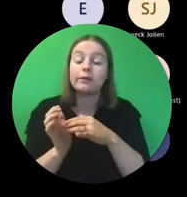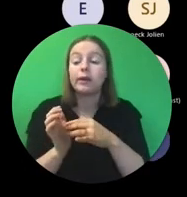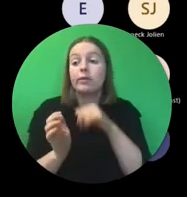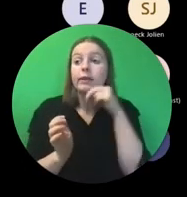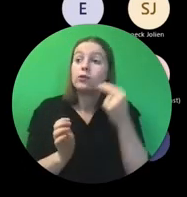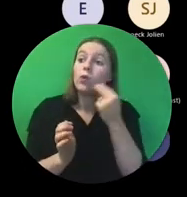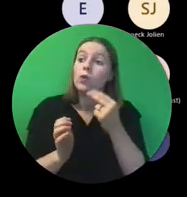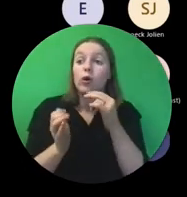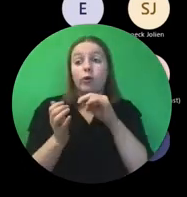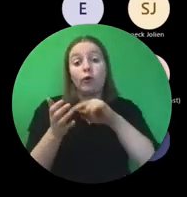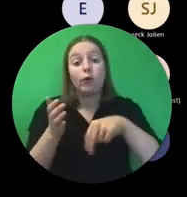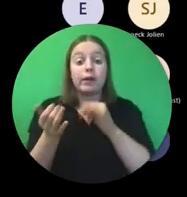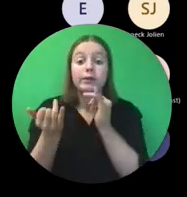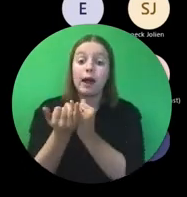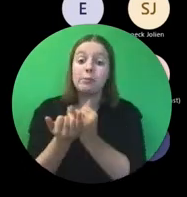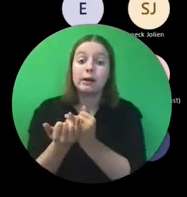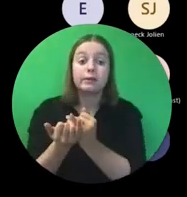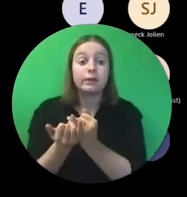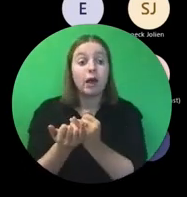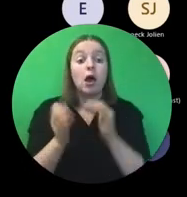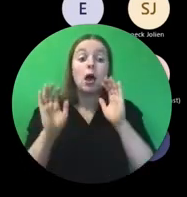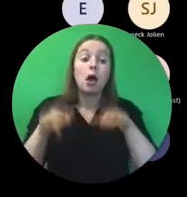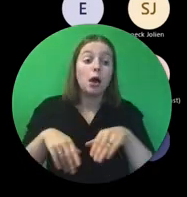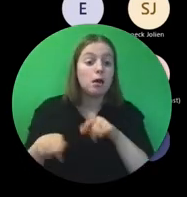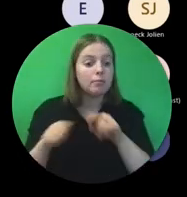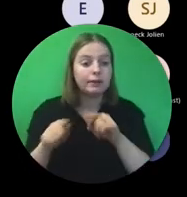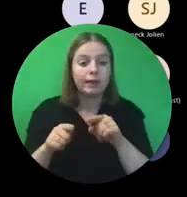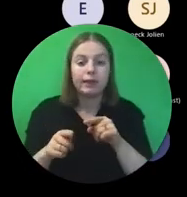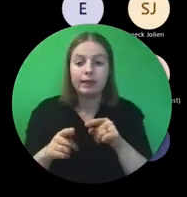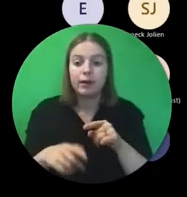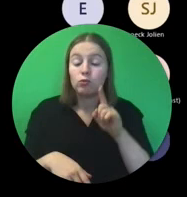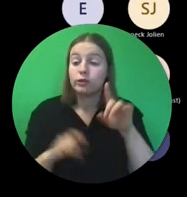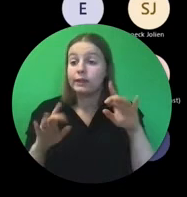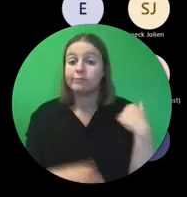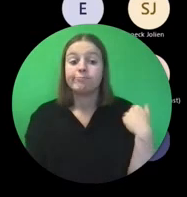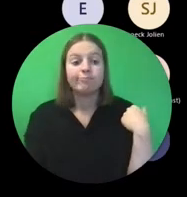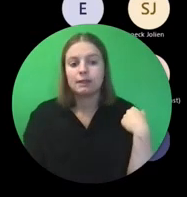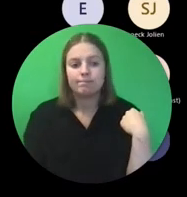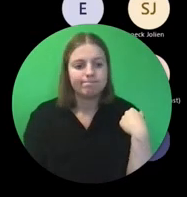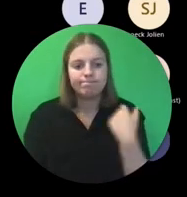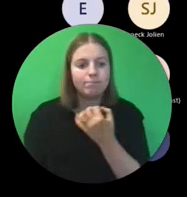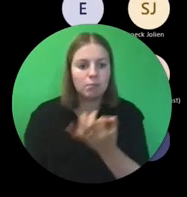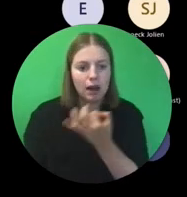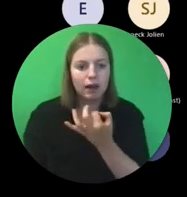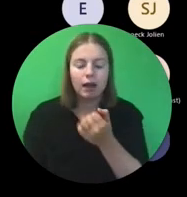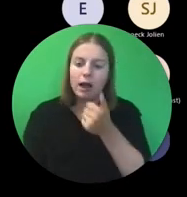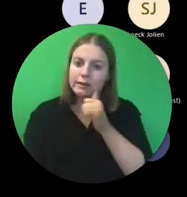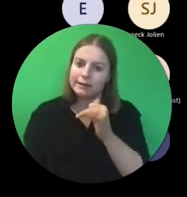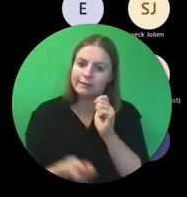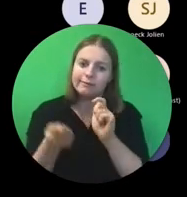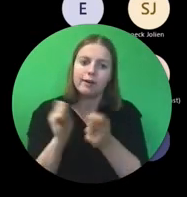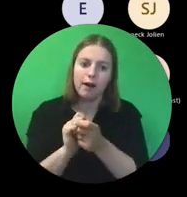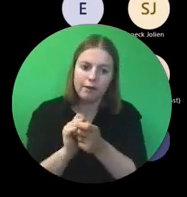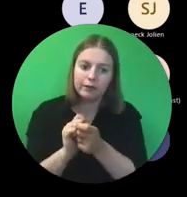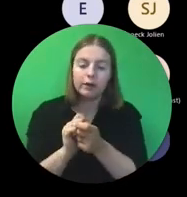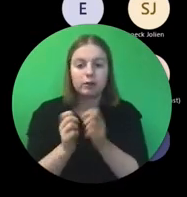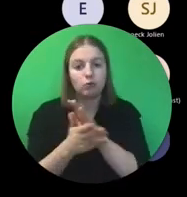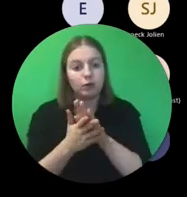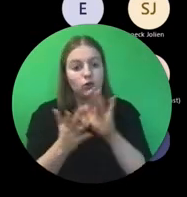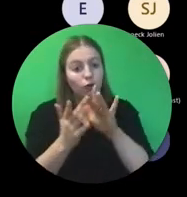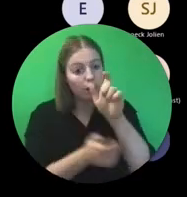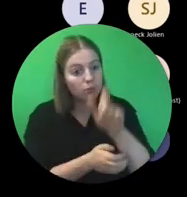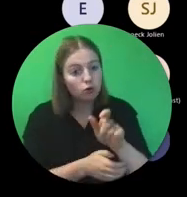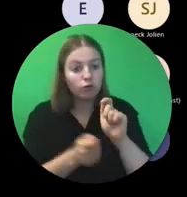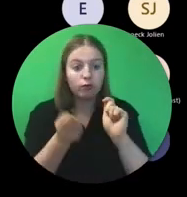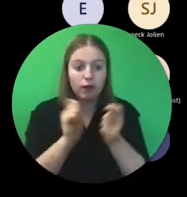vergt, dat je het ons niet moet zeggen. Dat is vrij cruciaal. Dus een dergelijke wijziging, wijziging ook van contactpersoon,